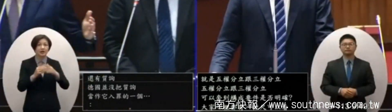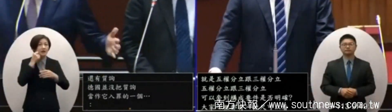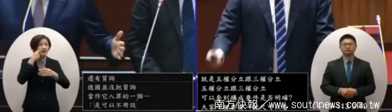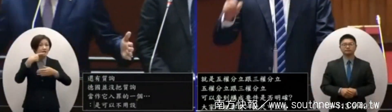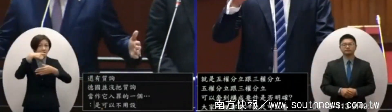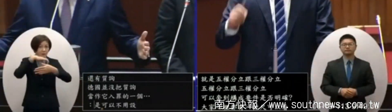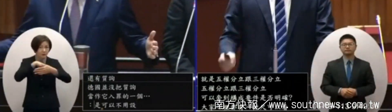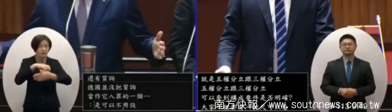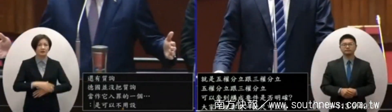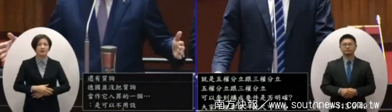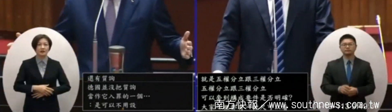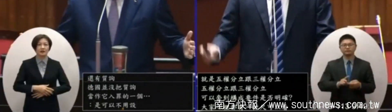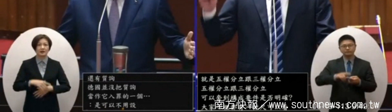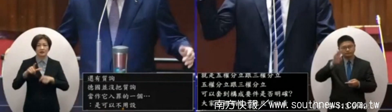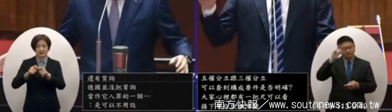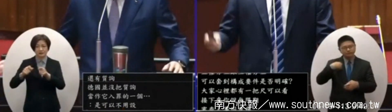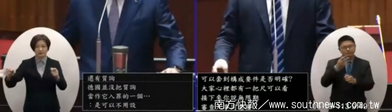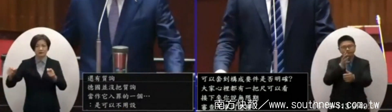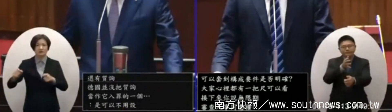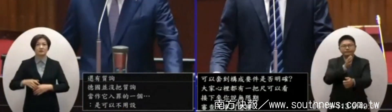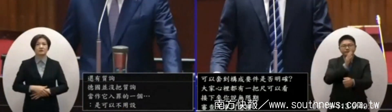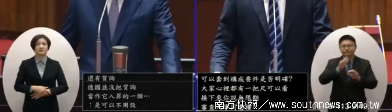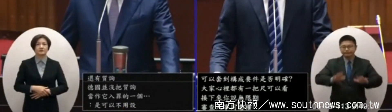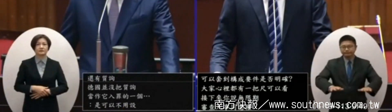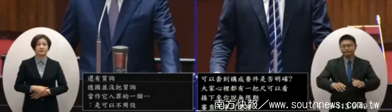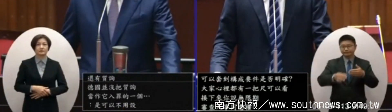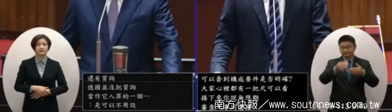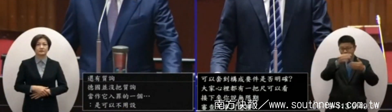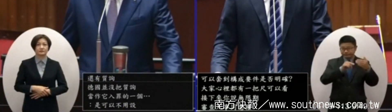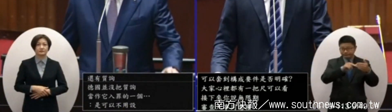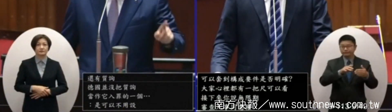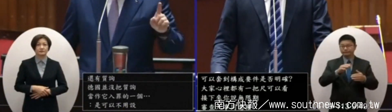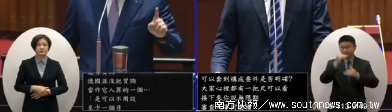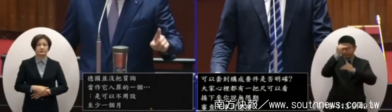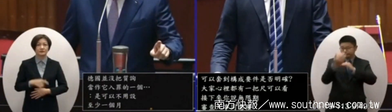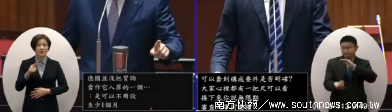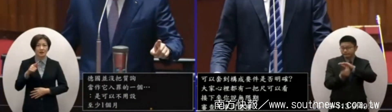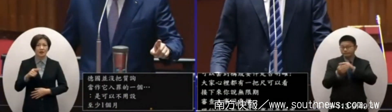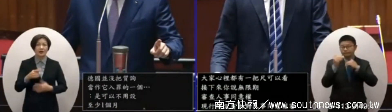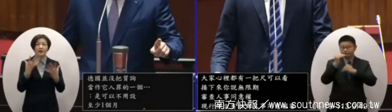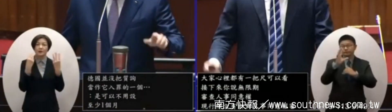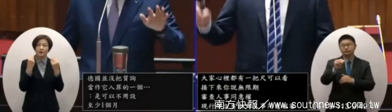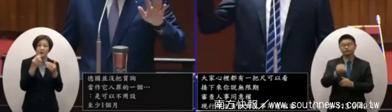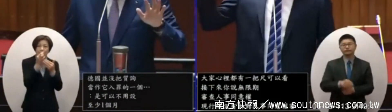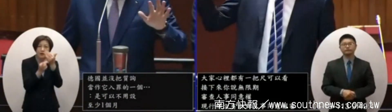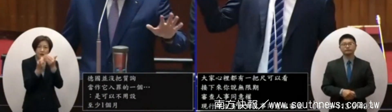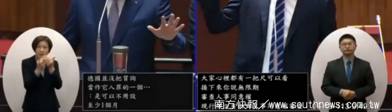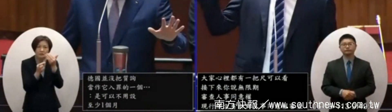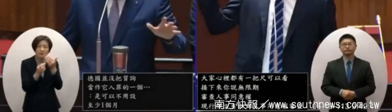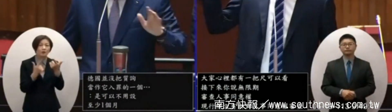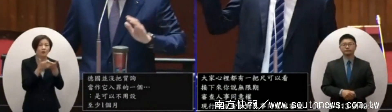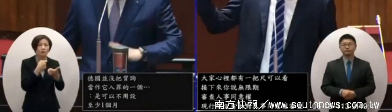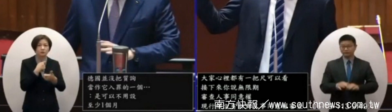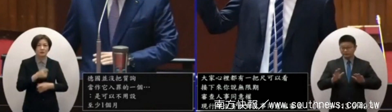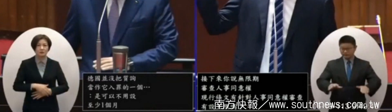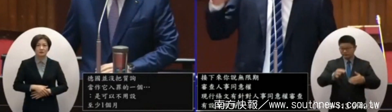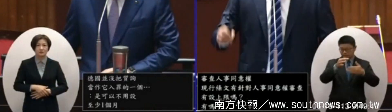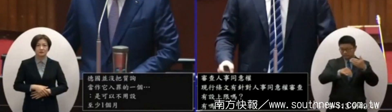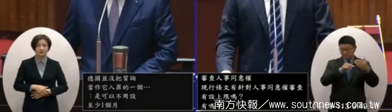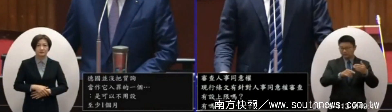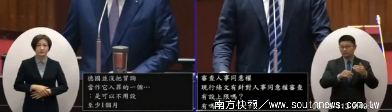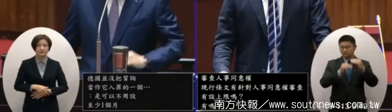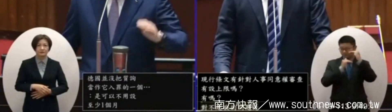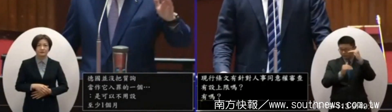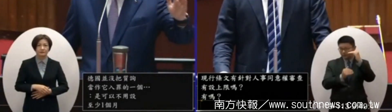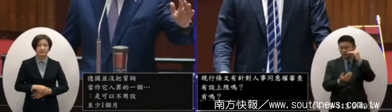時間固定拉長而且我的問題是我們現行條文有設上限嗎所以要符合比例原則你既然不要現行的條文有沒有設